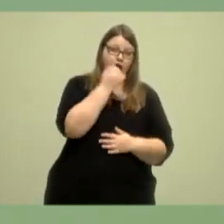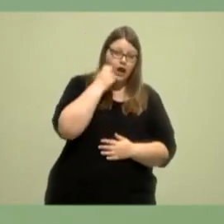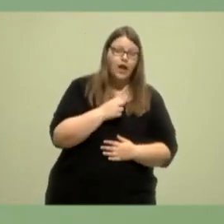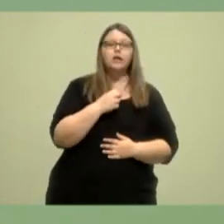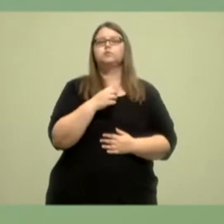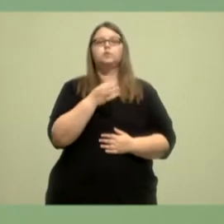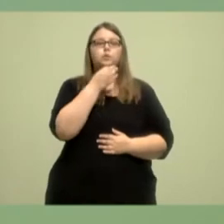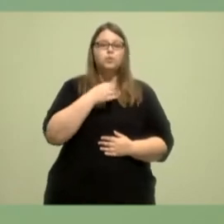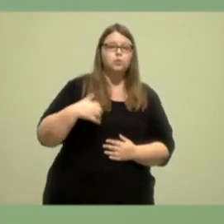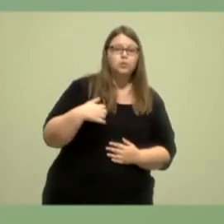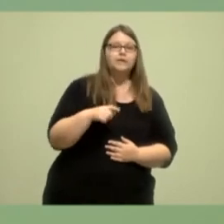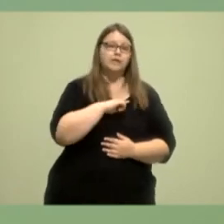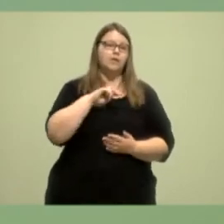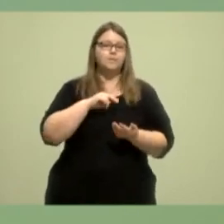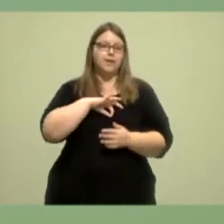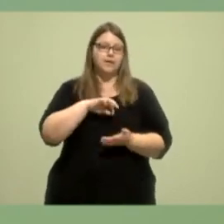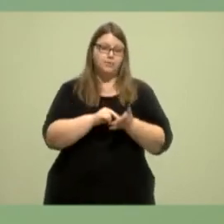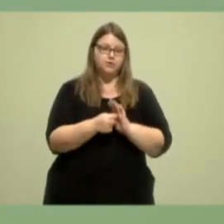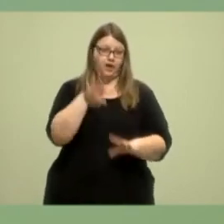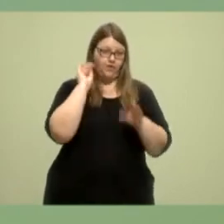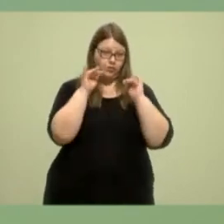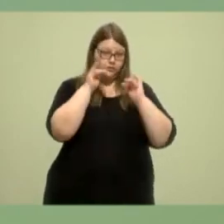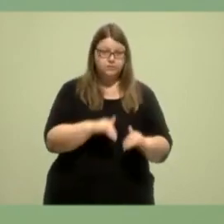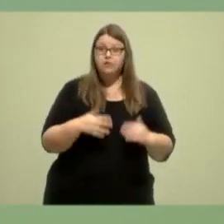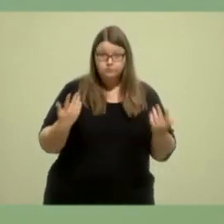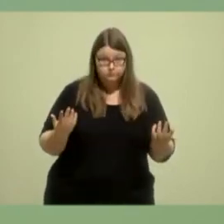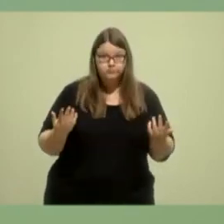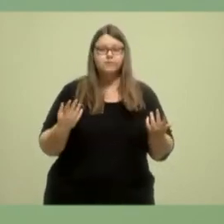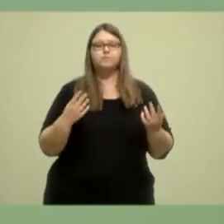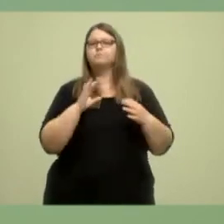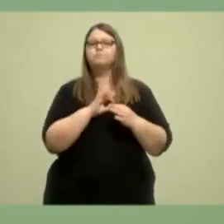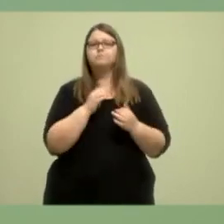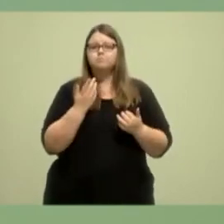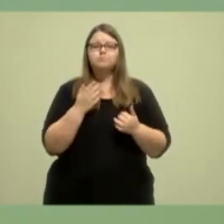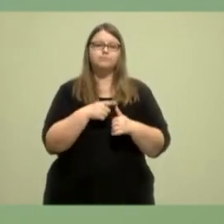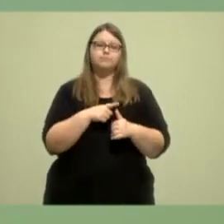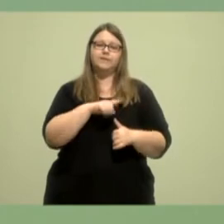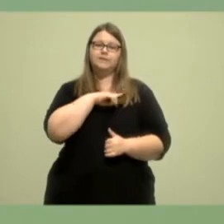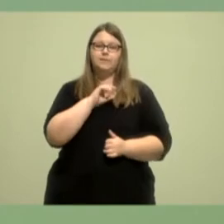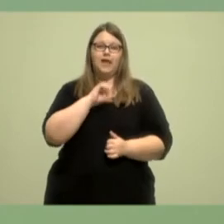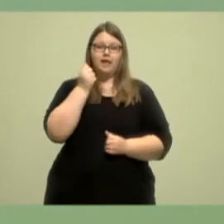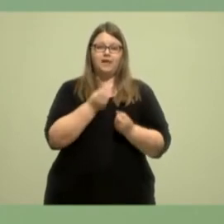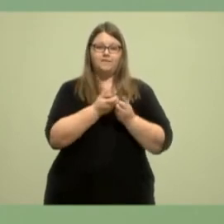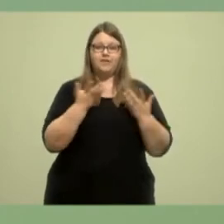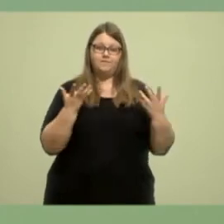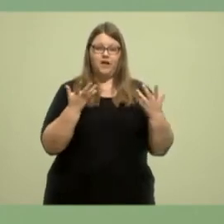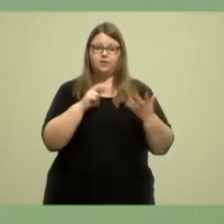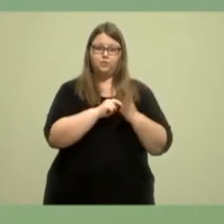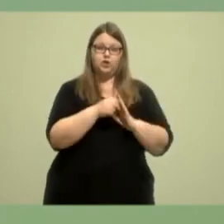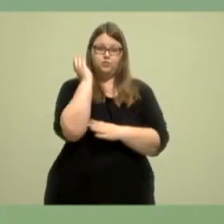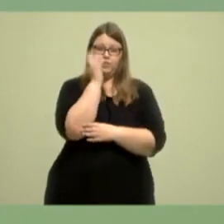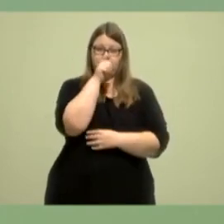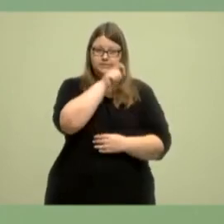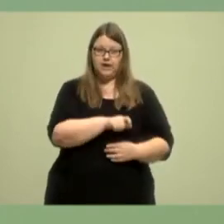bringe parteipolitische Erfahrungen mit. Und zwar bringe ich parteipolitische Erfahrungen dahingehend mit, dass ich als erster vielfaltspolitischer Sprecher das